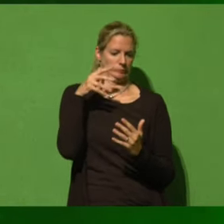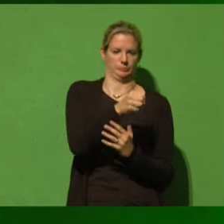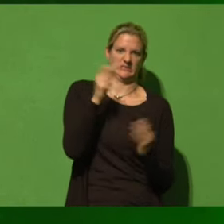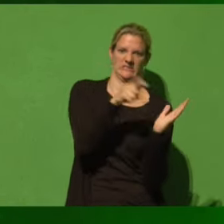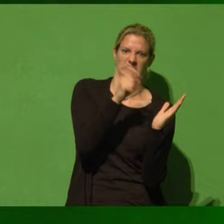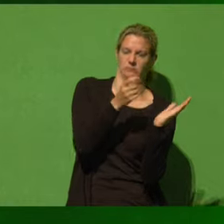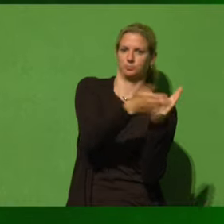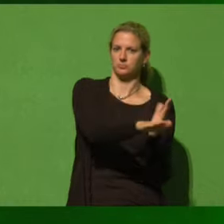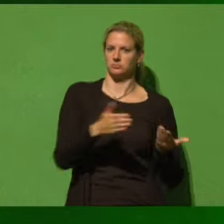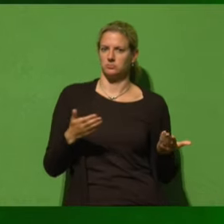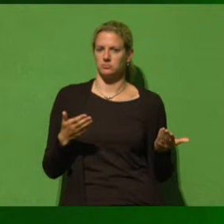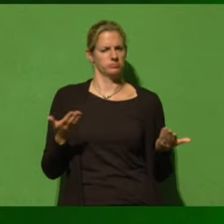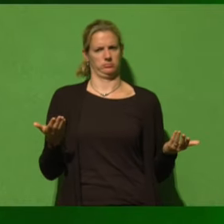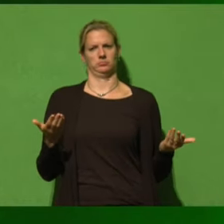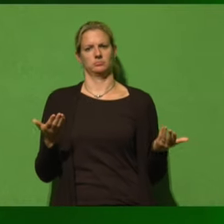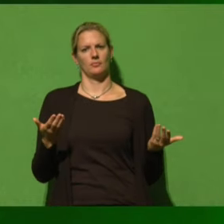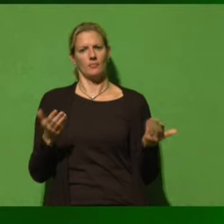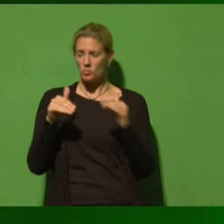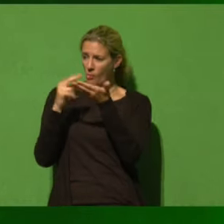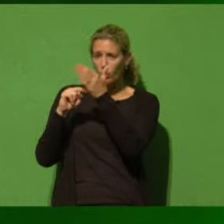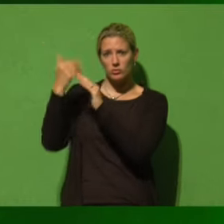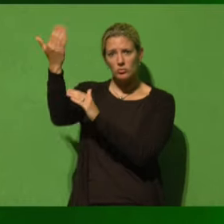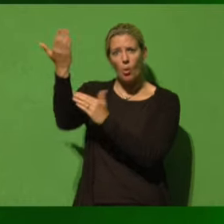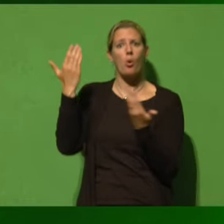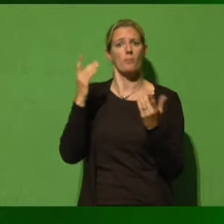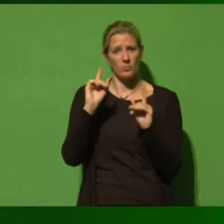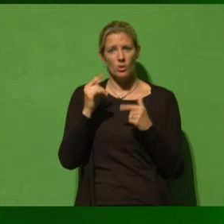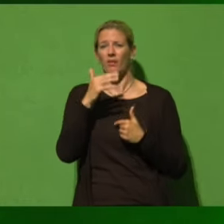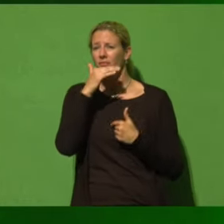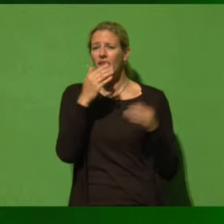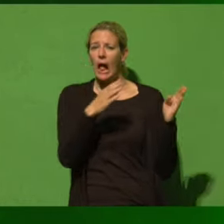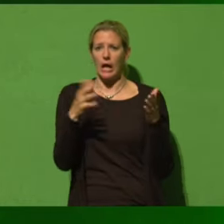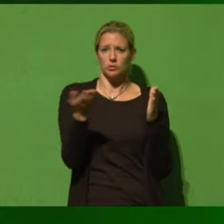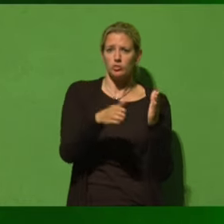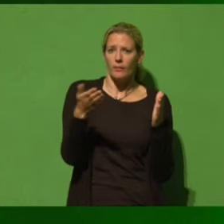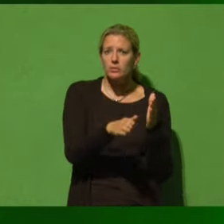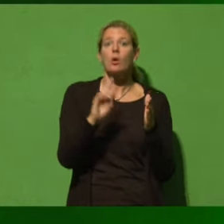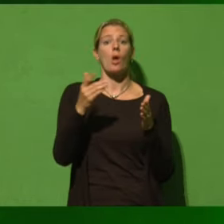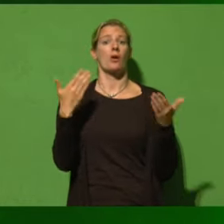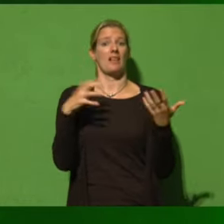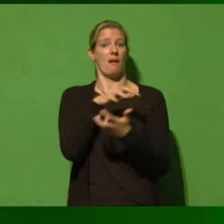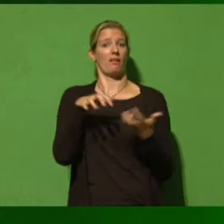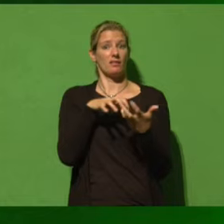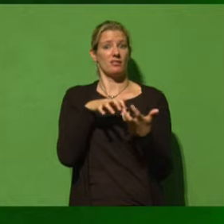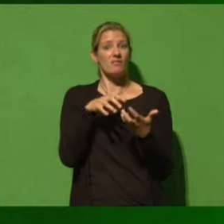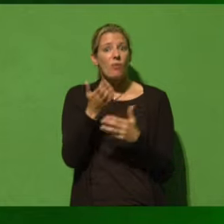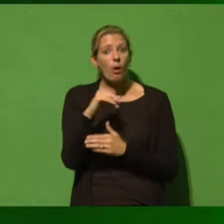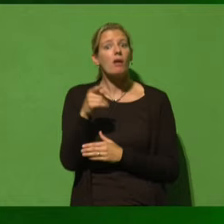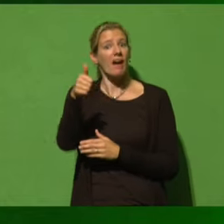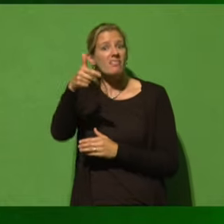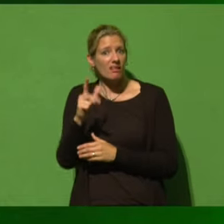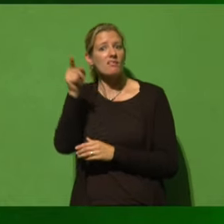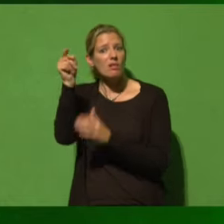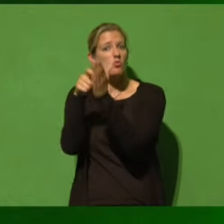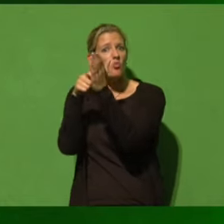sorgt, dass sie inzwischen eine der Hauptursachen fürs Artensterben ist und ein Drittel zur Klimakrise beiträgt. Das sind doch alles verdammt